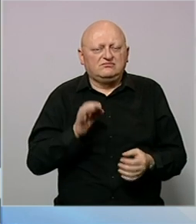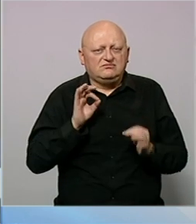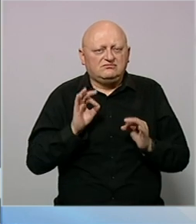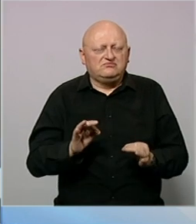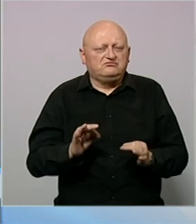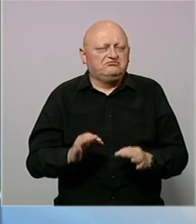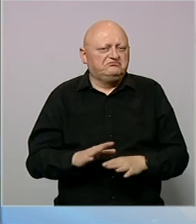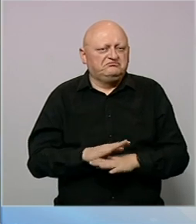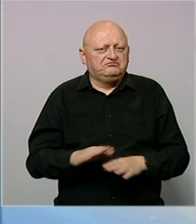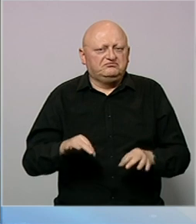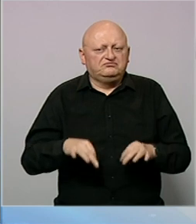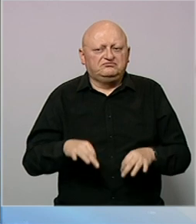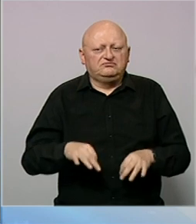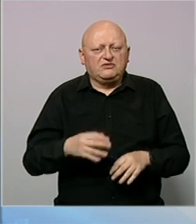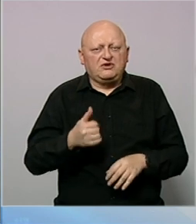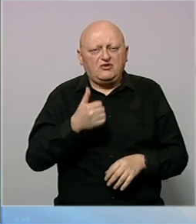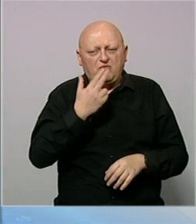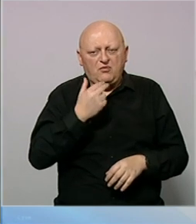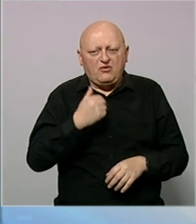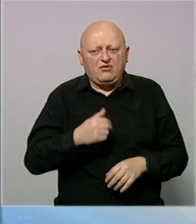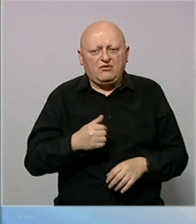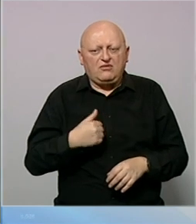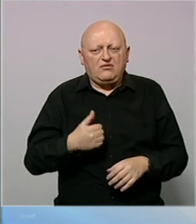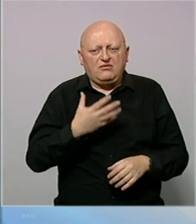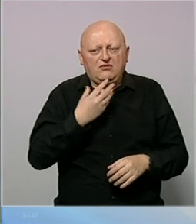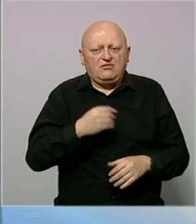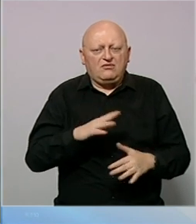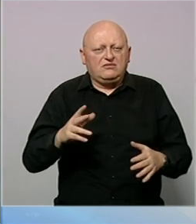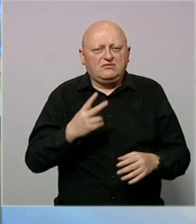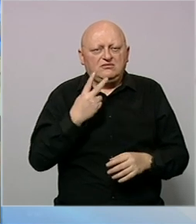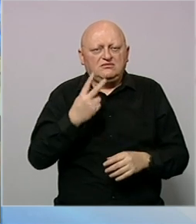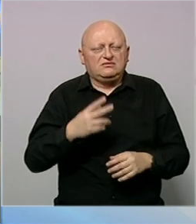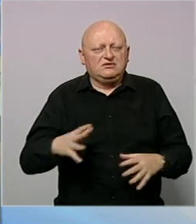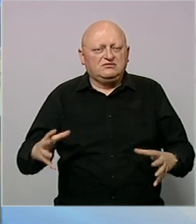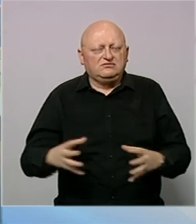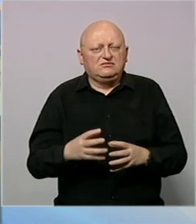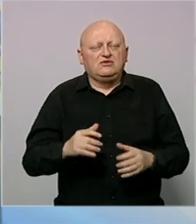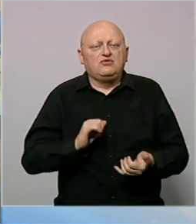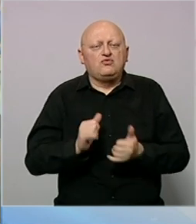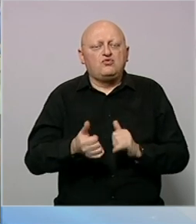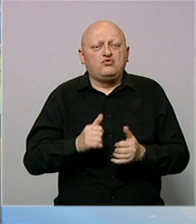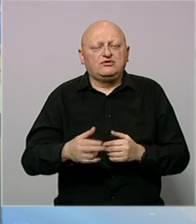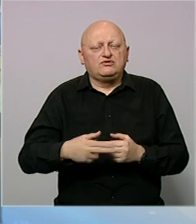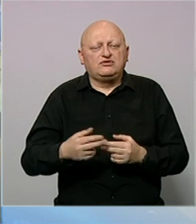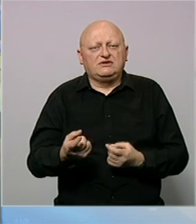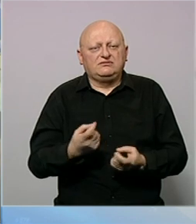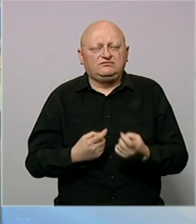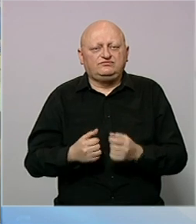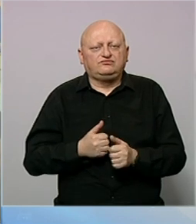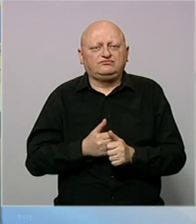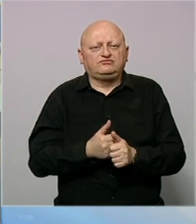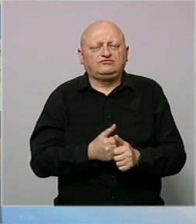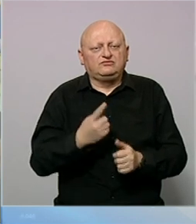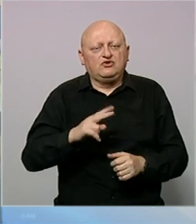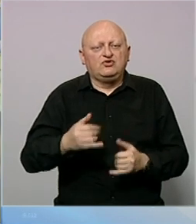da igraju lomački. Pa ekstra ujedinali su cijelu naciju. Utakmice susjednih reprezentacija pratile